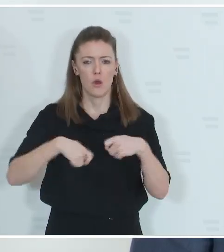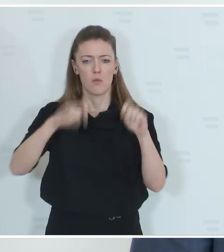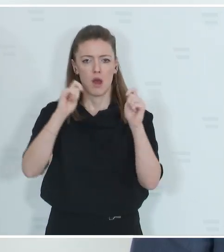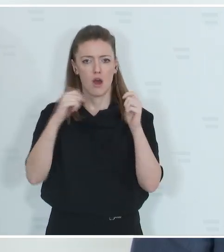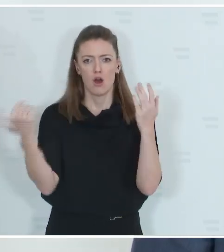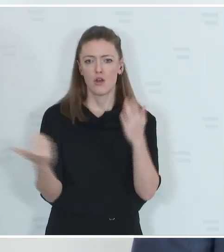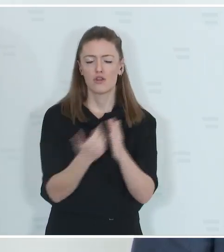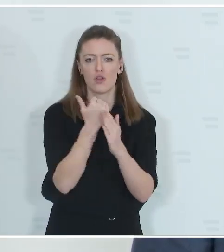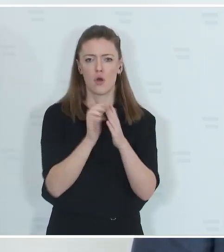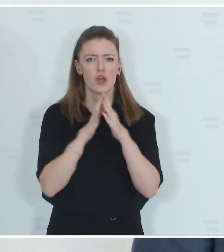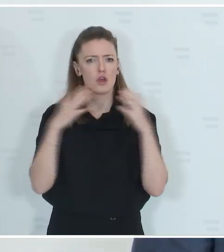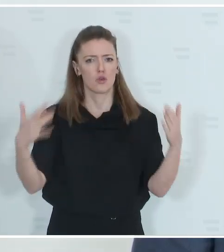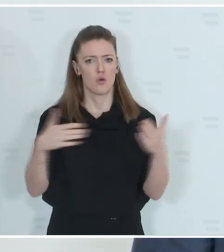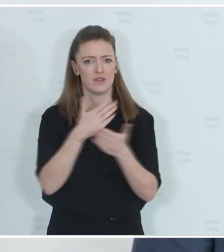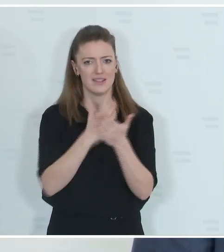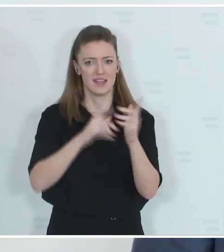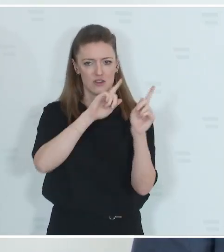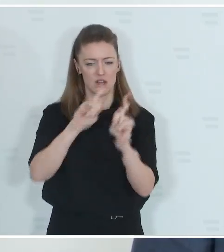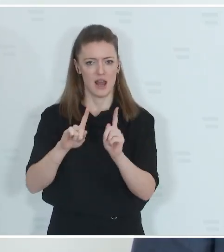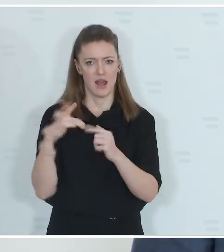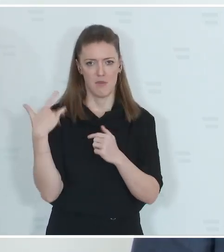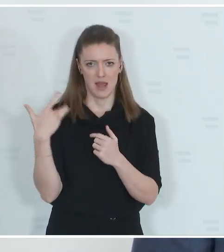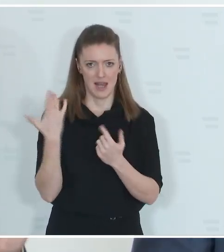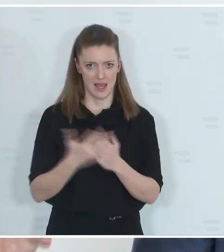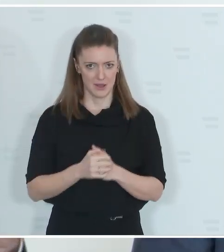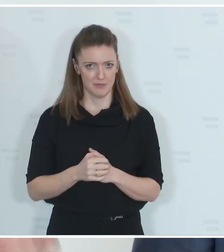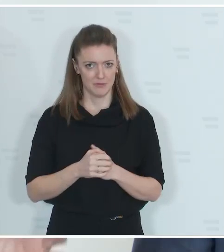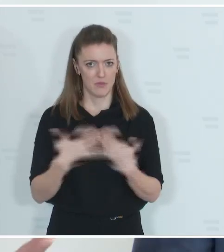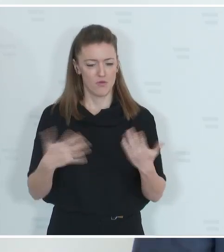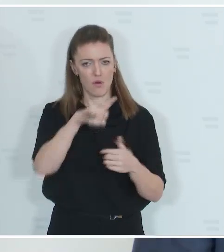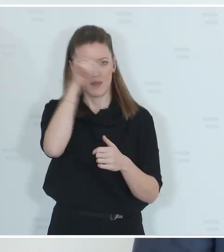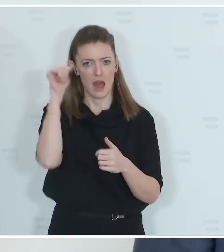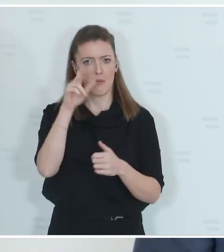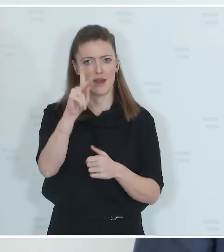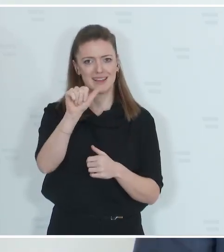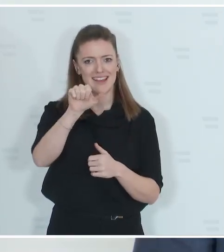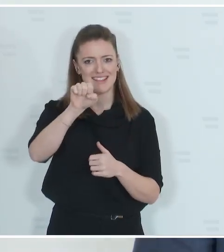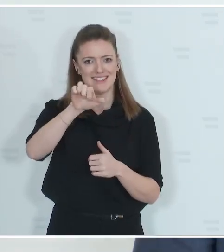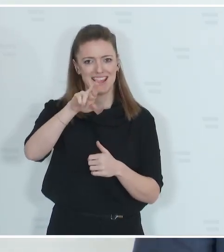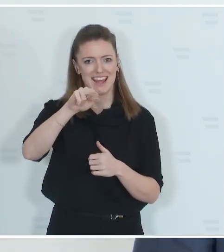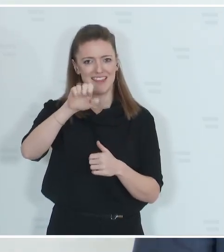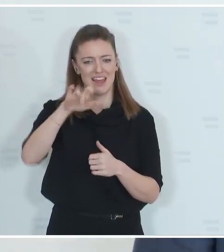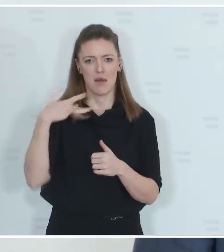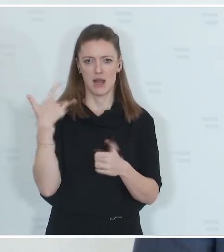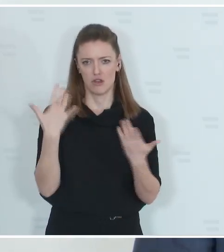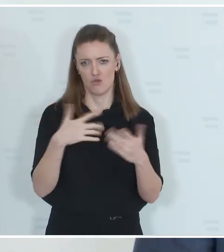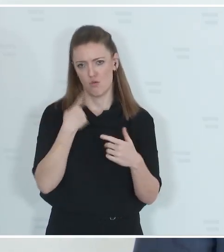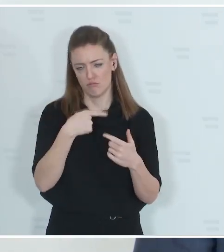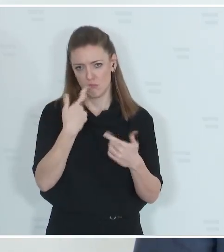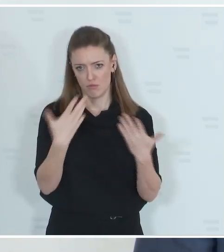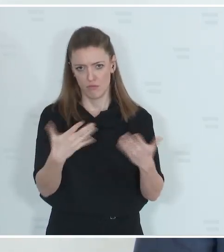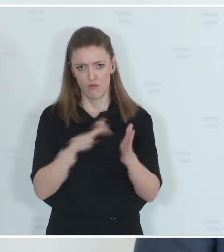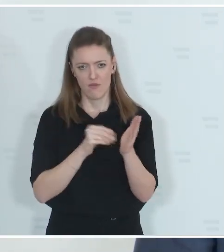neuen großen Dienststelle in Meidling, der sogenannten Kaserne Meidling, wie sie derzeit im Sprachgebrauch genannt wird.